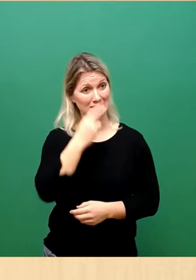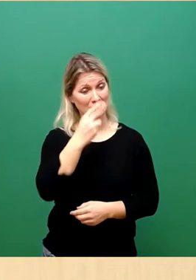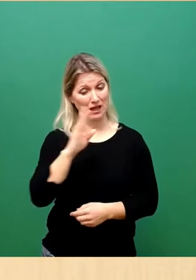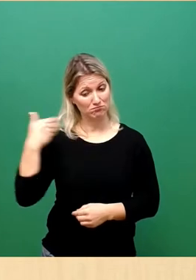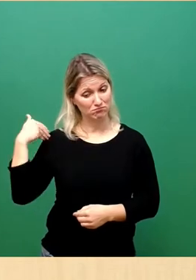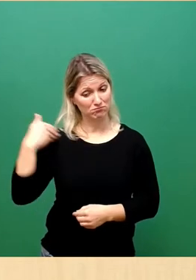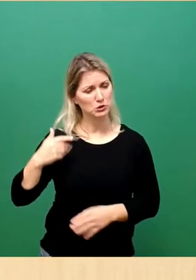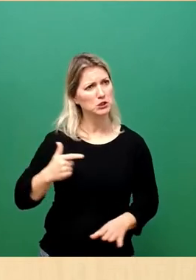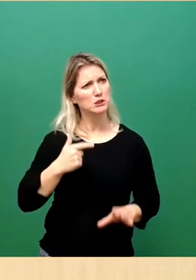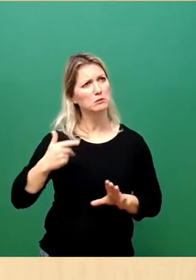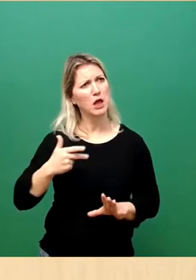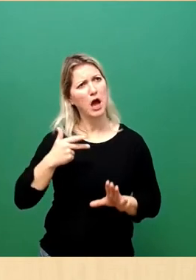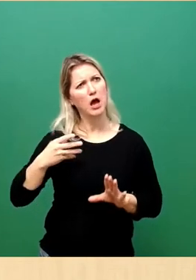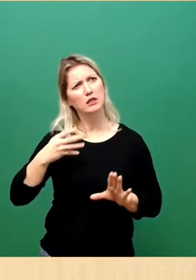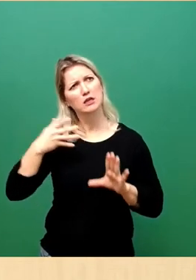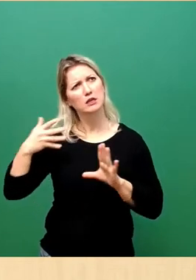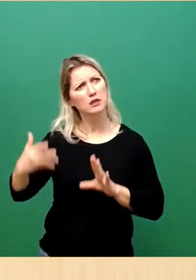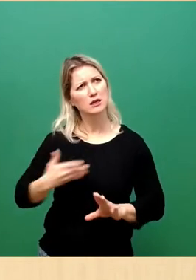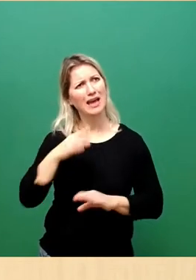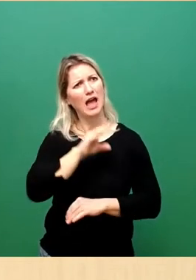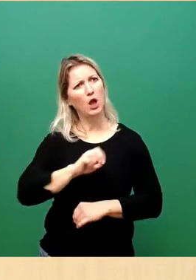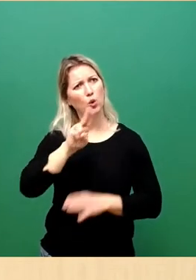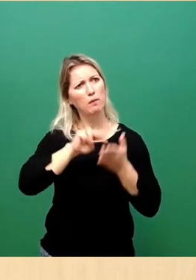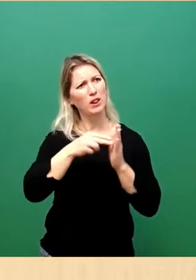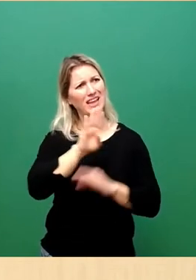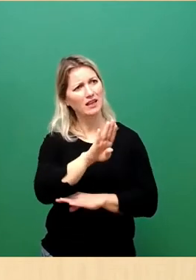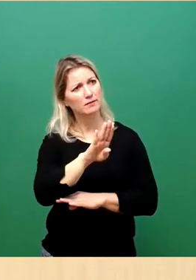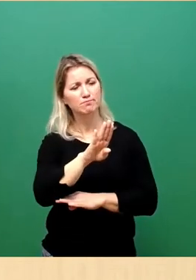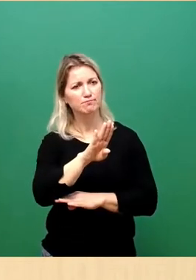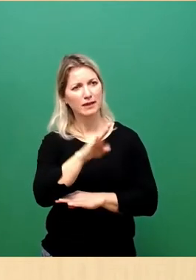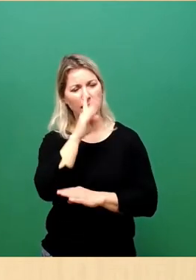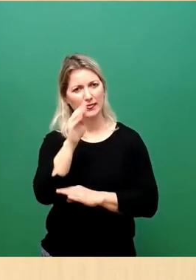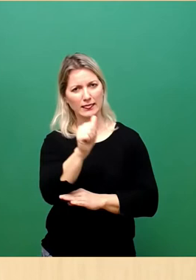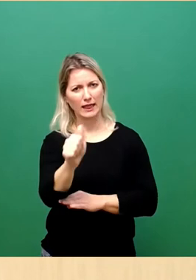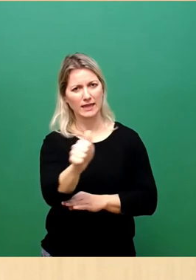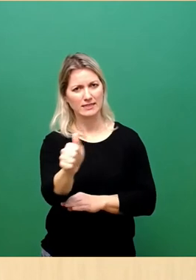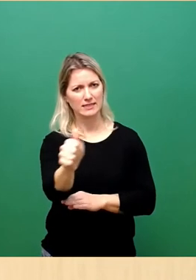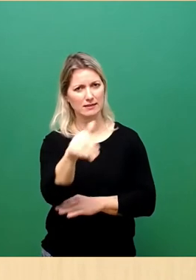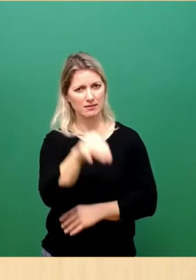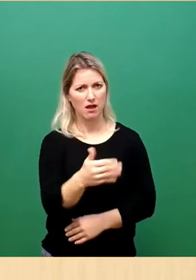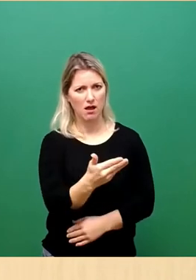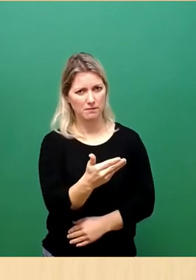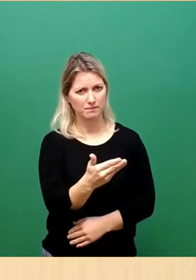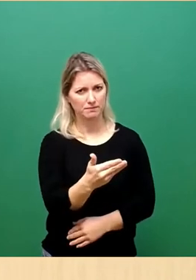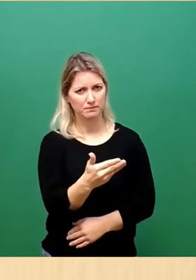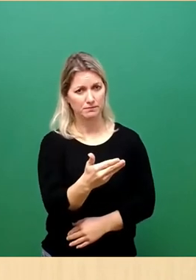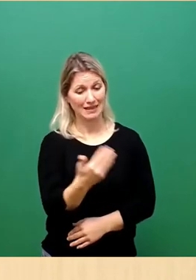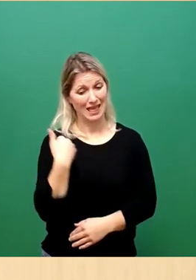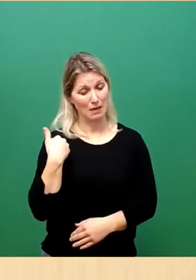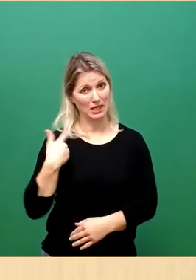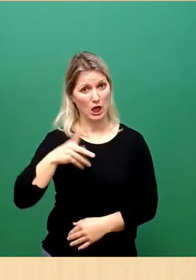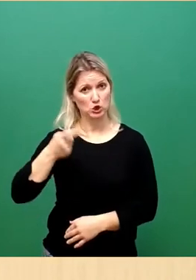sieben, acht, neun, zehn Jahre angucke, dann hat die eine eindeutige Tendenz. Und die Tendenz ist das, was der Herr Schmidke hier